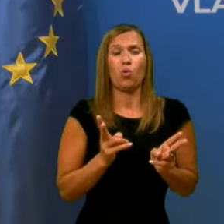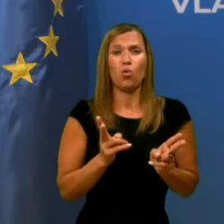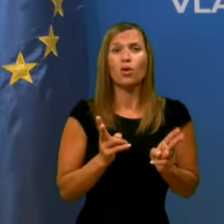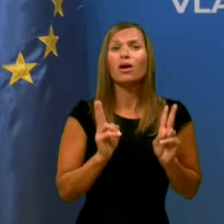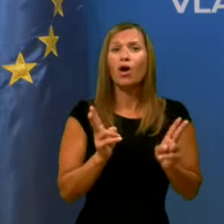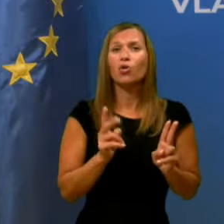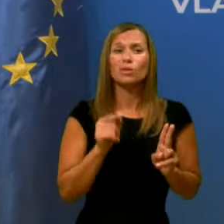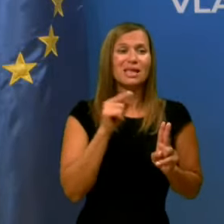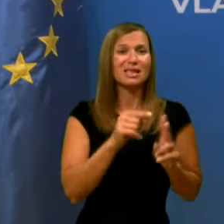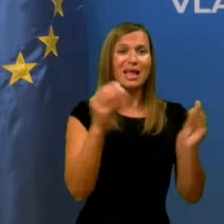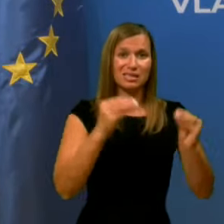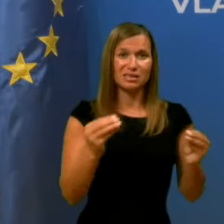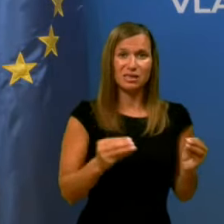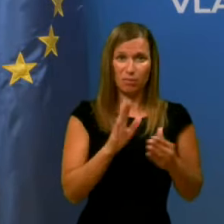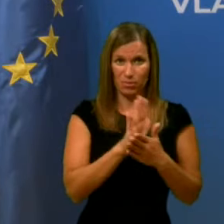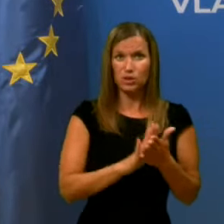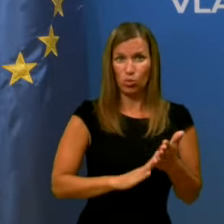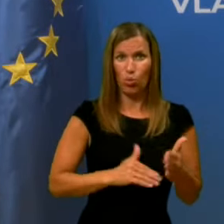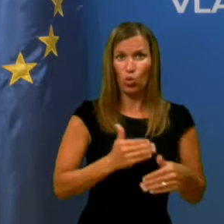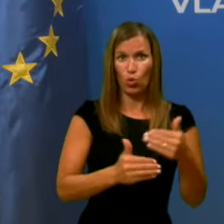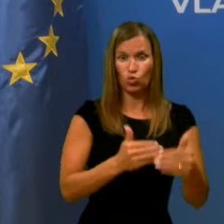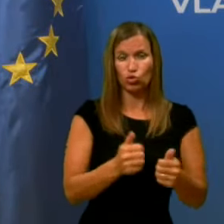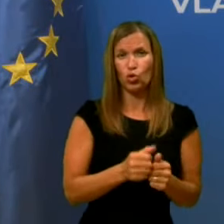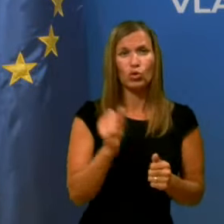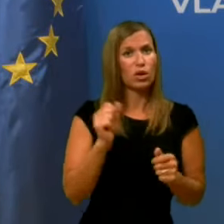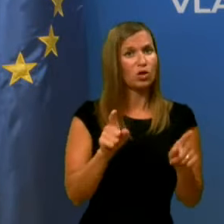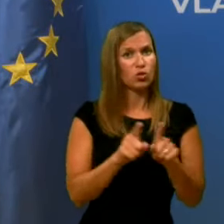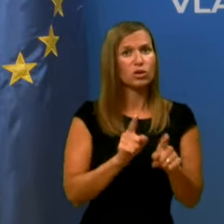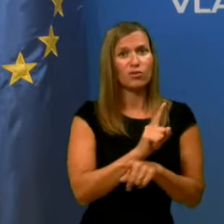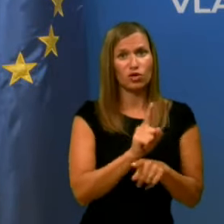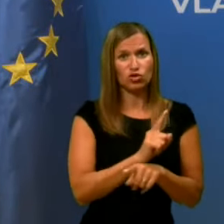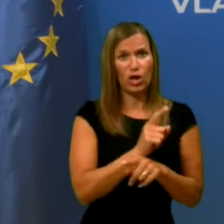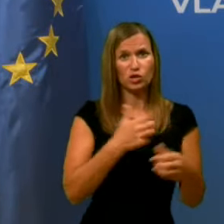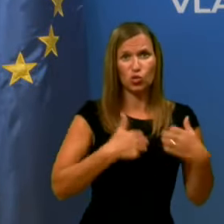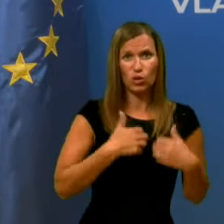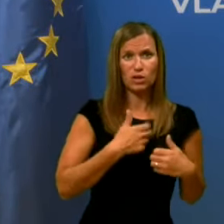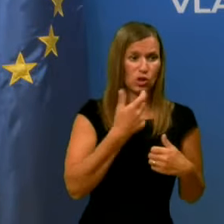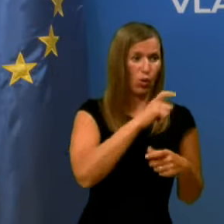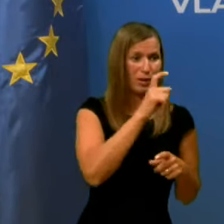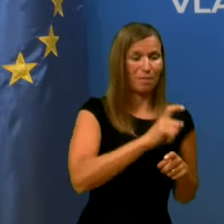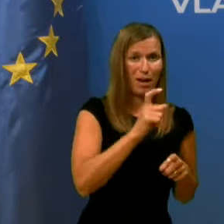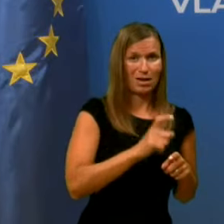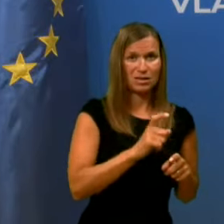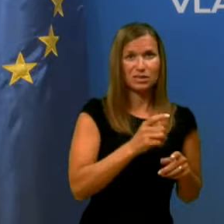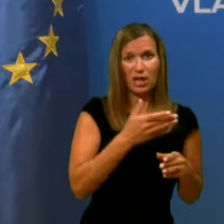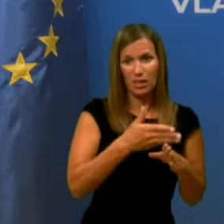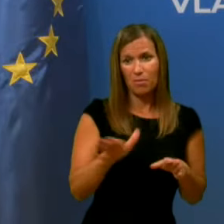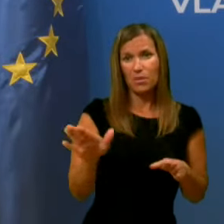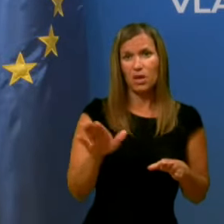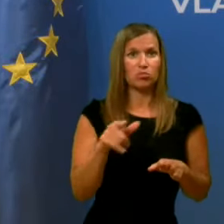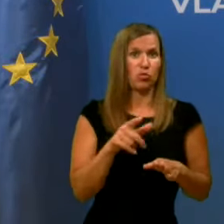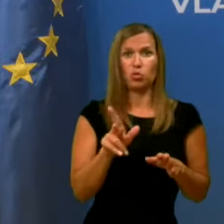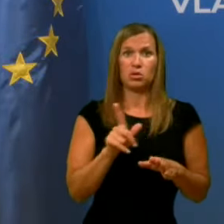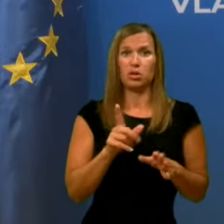bistvu tak sistem sprožil, da v bistvu tudi v času te krize od marca že traje, se to ni formiralo.